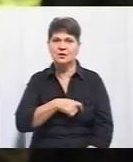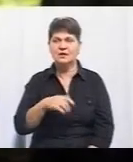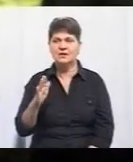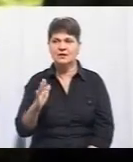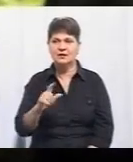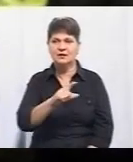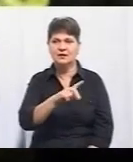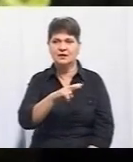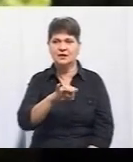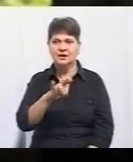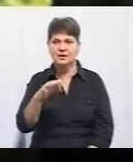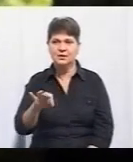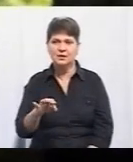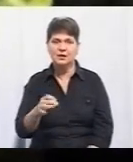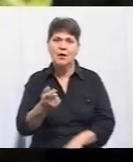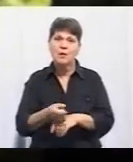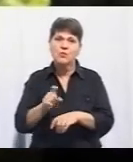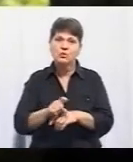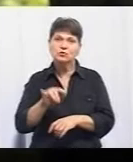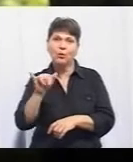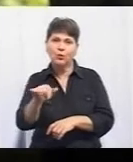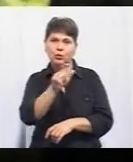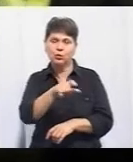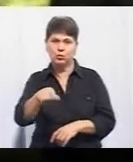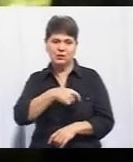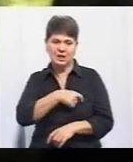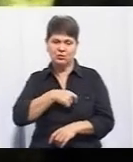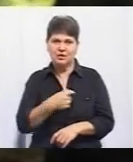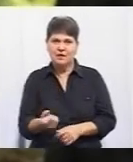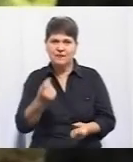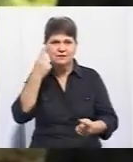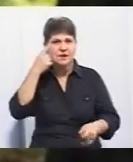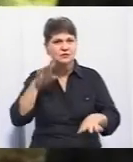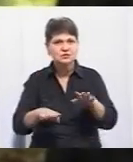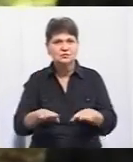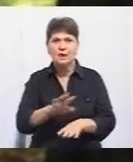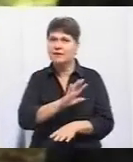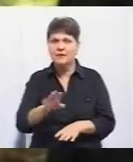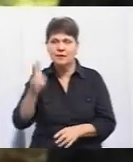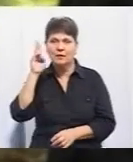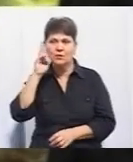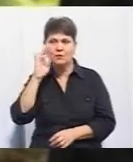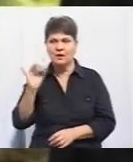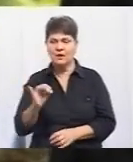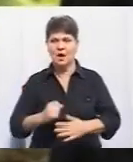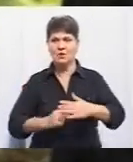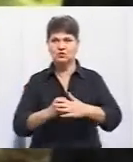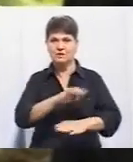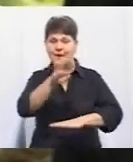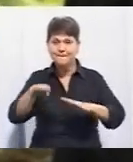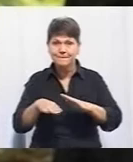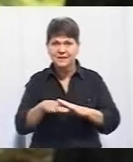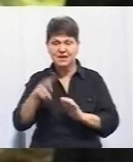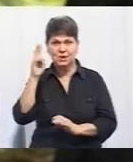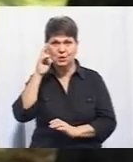У більшості депутатів виникли сумніви, що буде не тільки туалет, а на основі підземного туалету